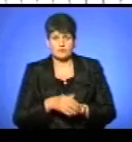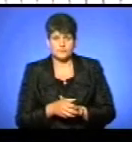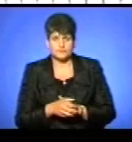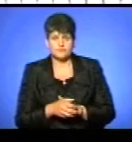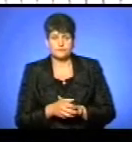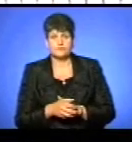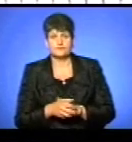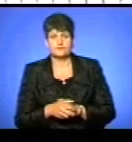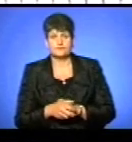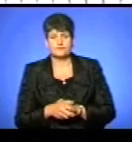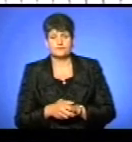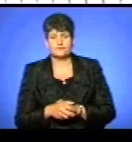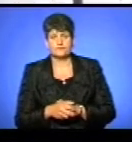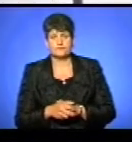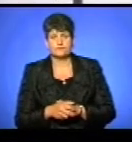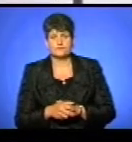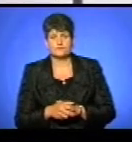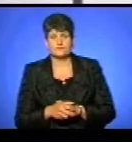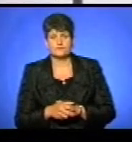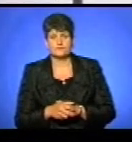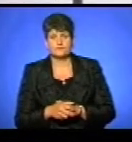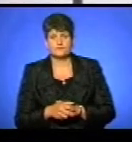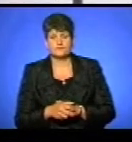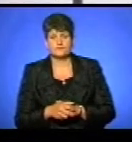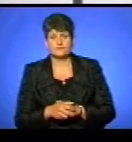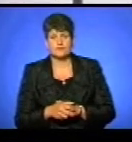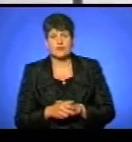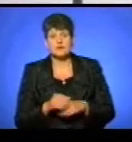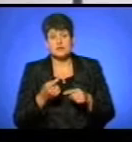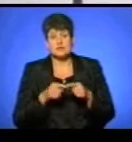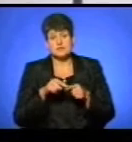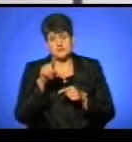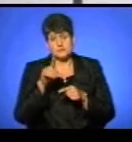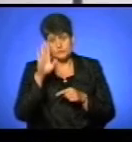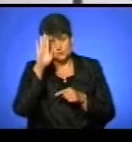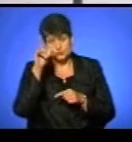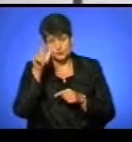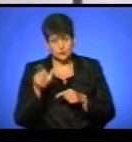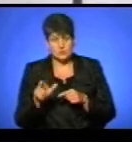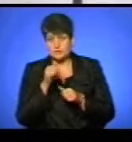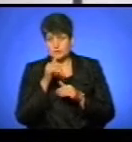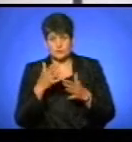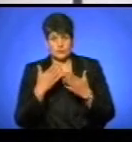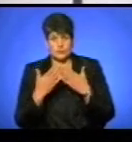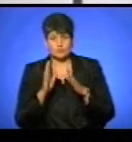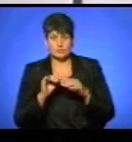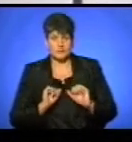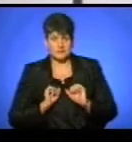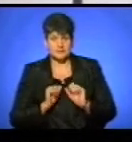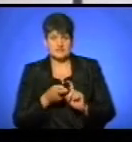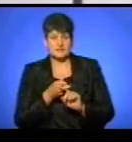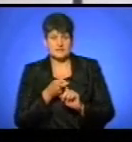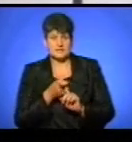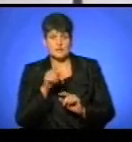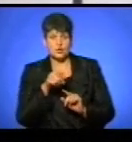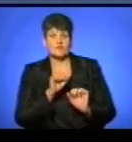Ірина Терлюк, Юрій Багрій, новини. З підозрюваним ми не змогли поспілкуватися і будемо намагатися зв'язатися з